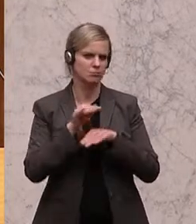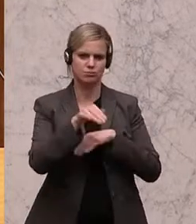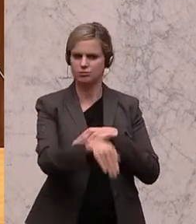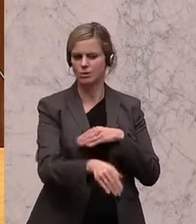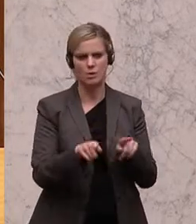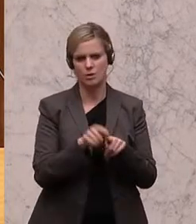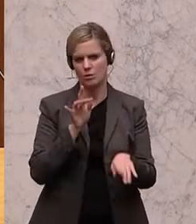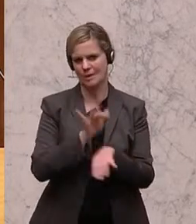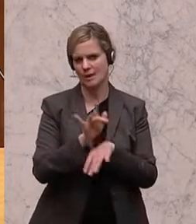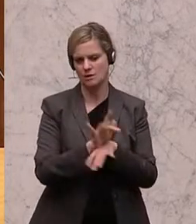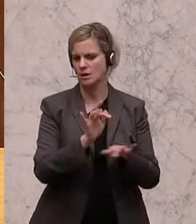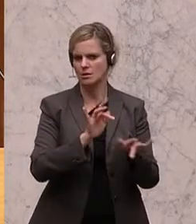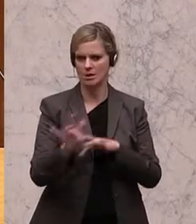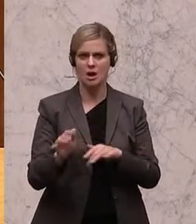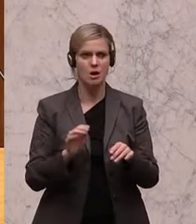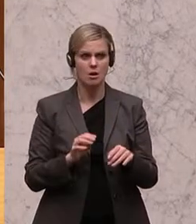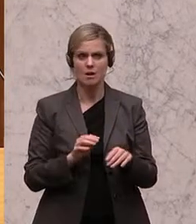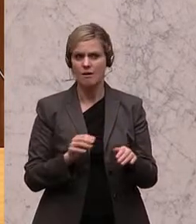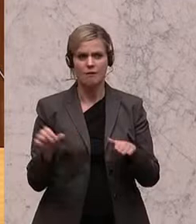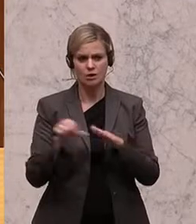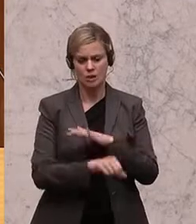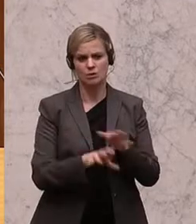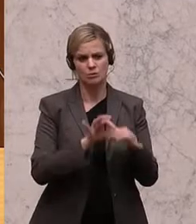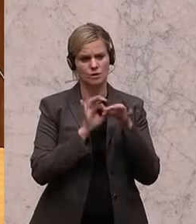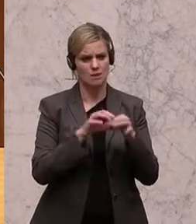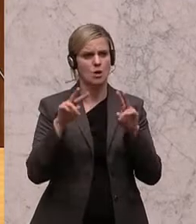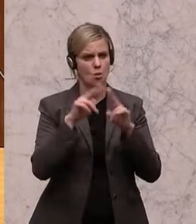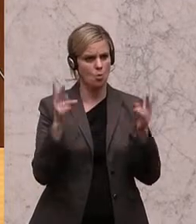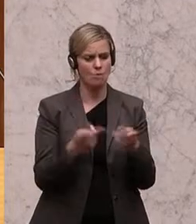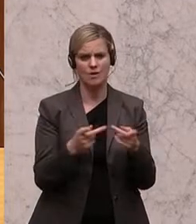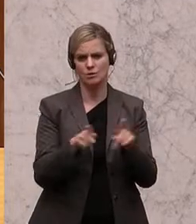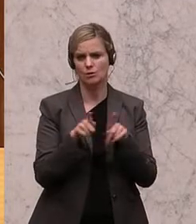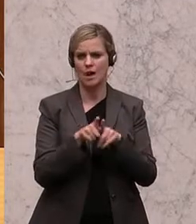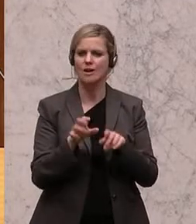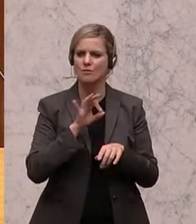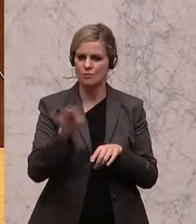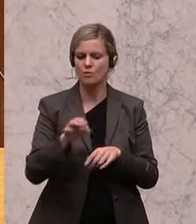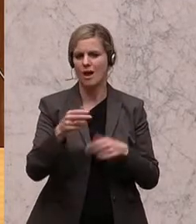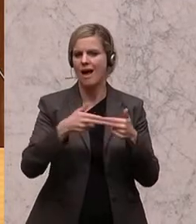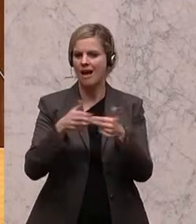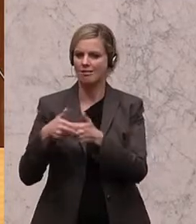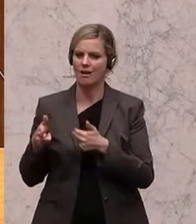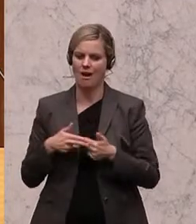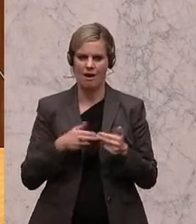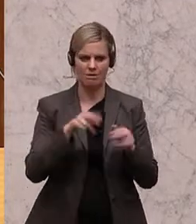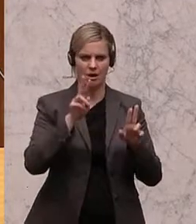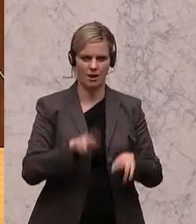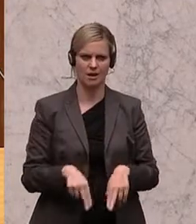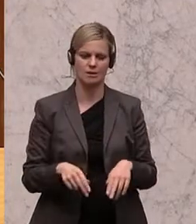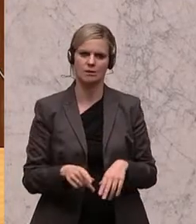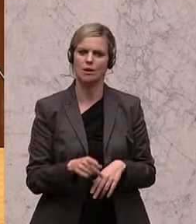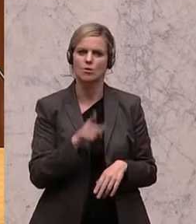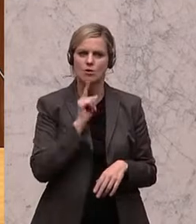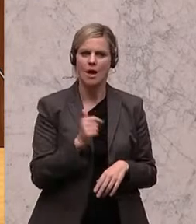gegeben hat, Verschlechterungen für die Situation der Umwelt und für die Rechte von Anrainerinnen und Anrainer. Also nur einige